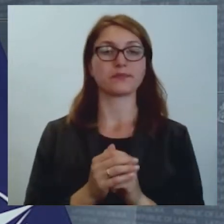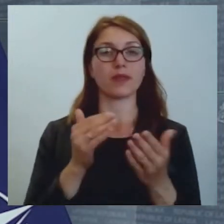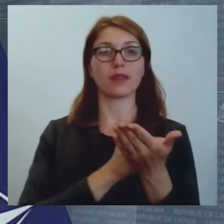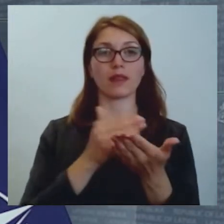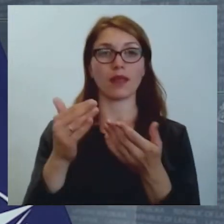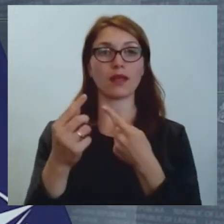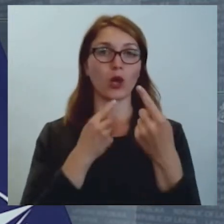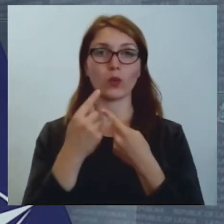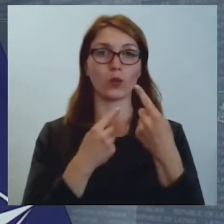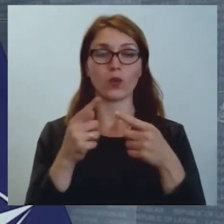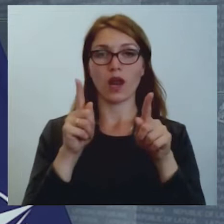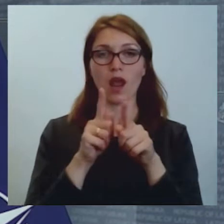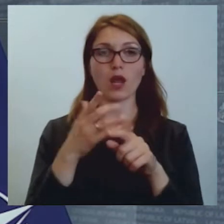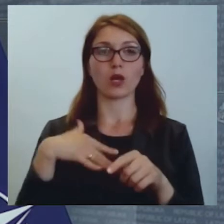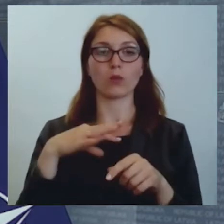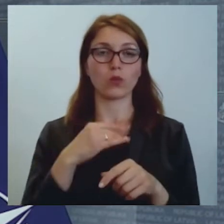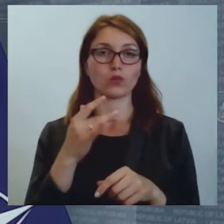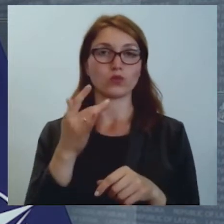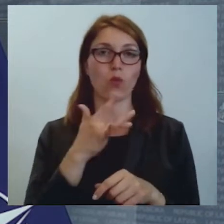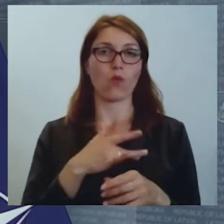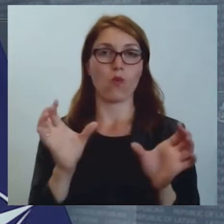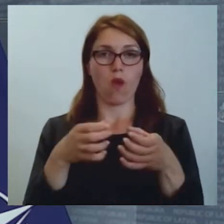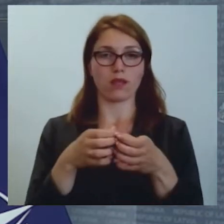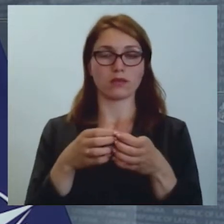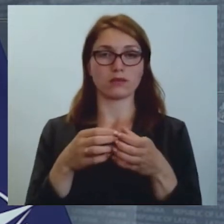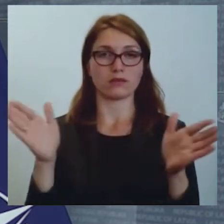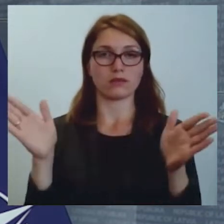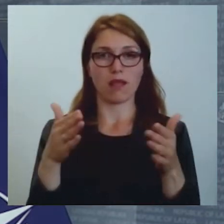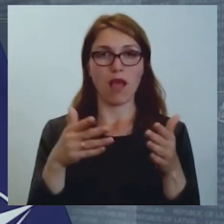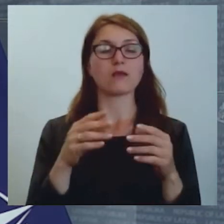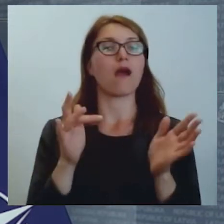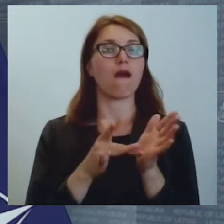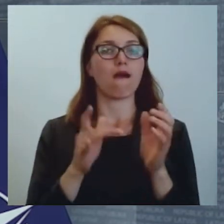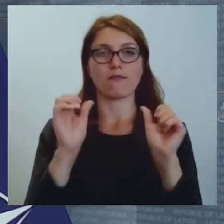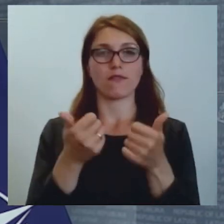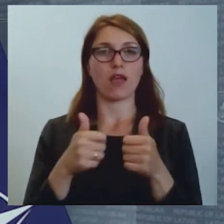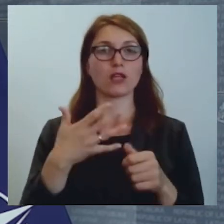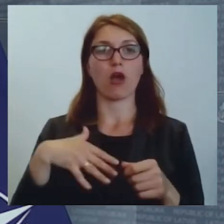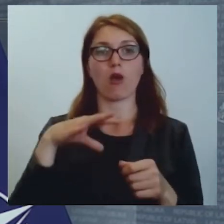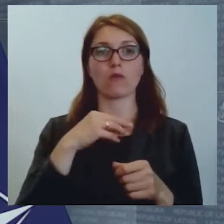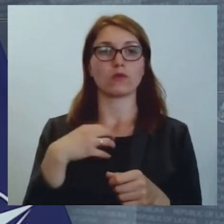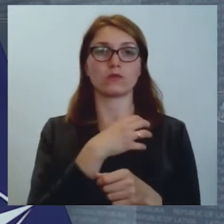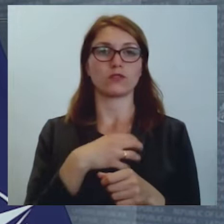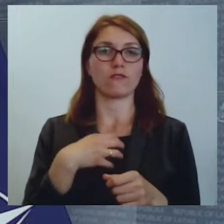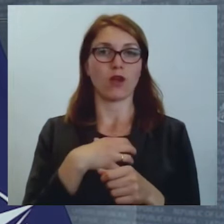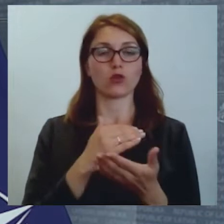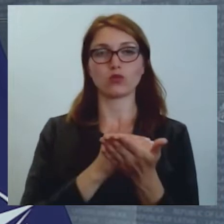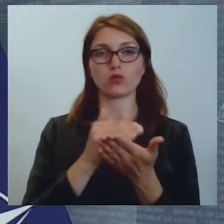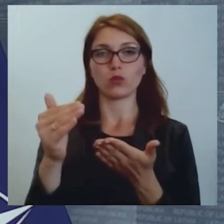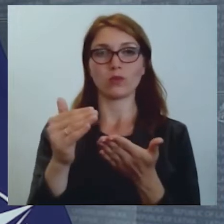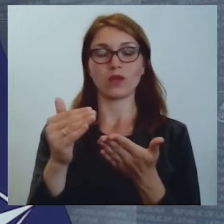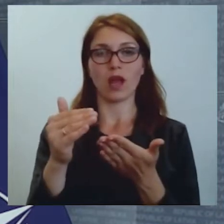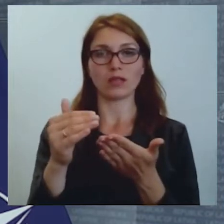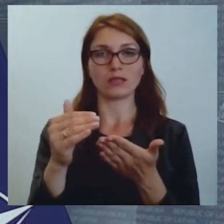mūsu koalīcijas sēdē par to, kādā veidā mums vajadzētu turpināt,